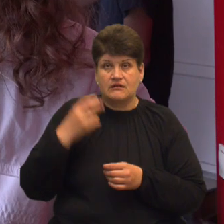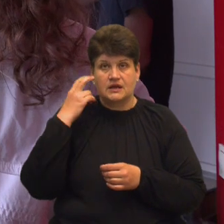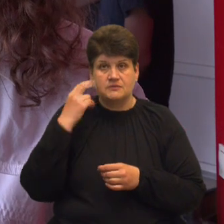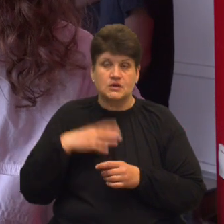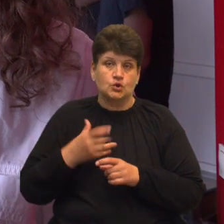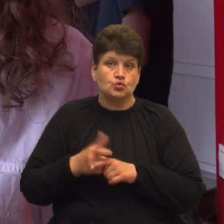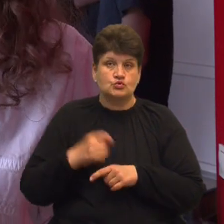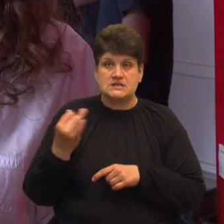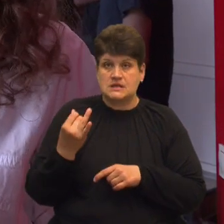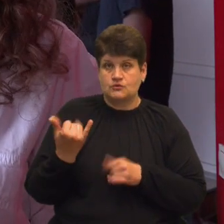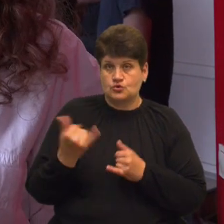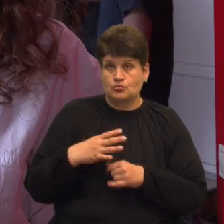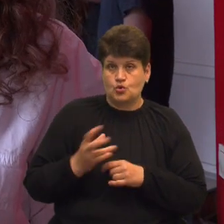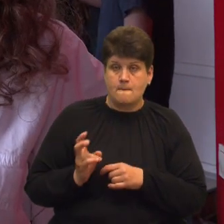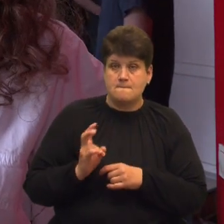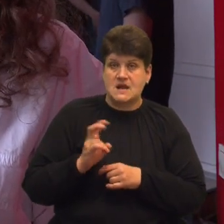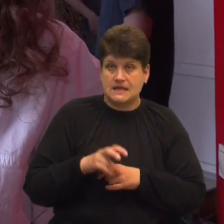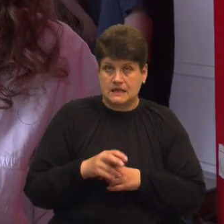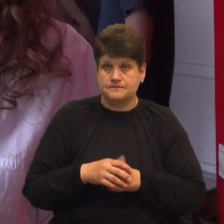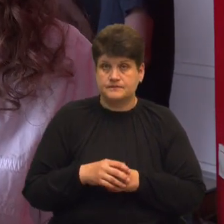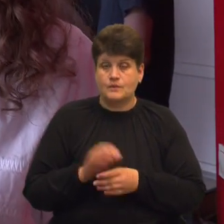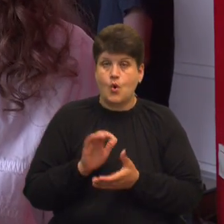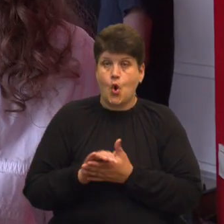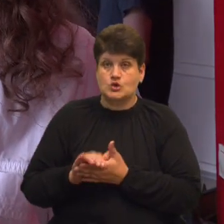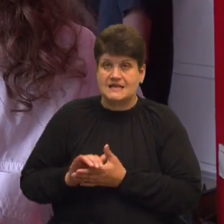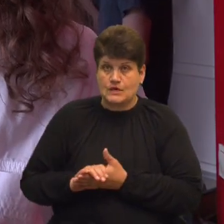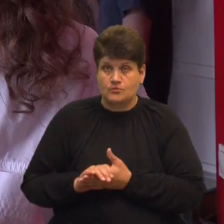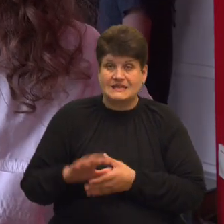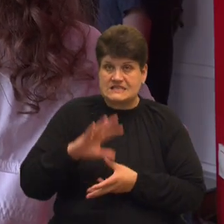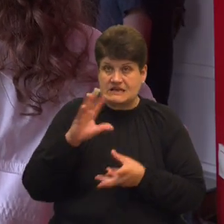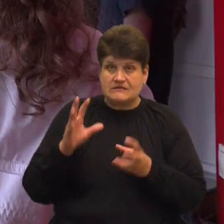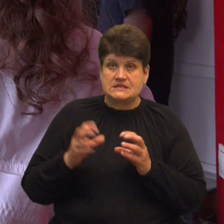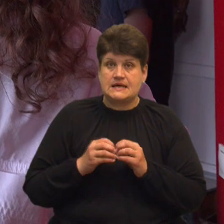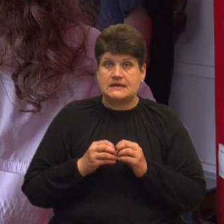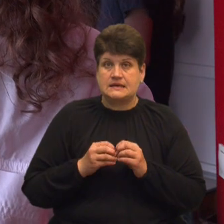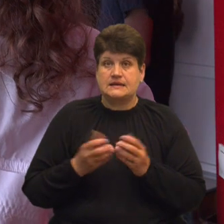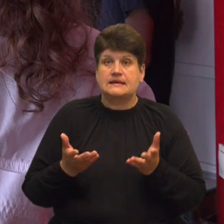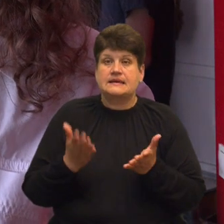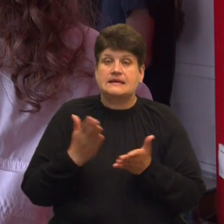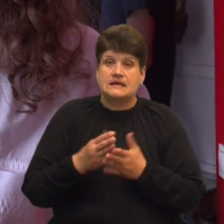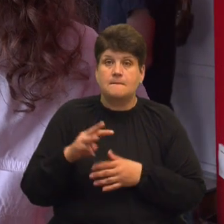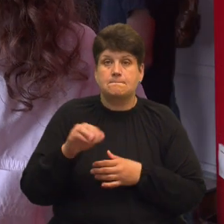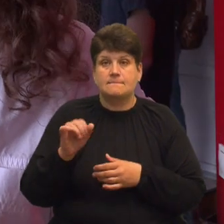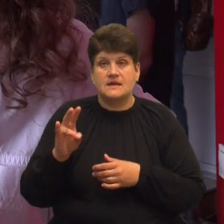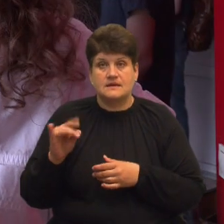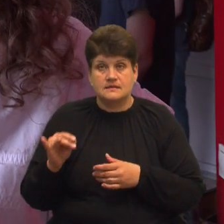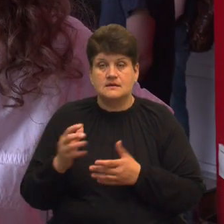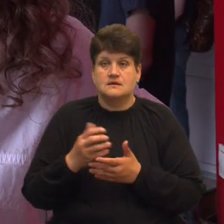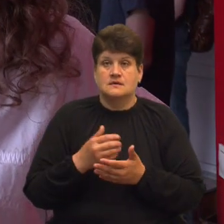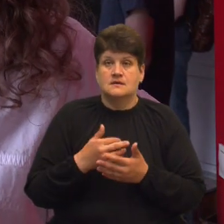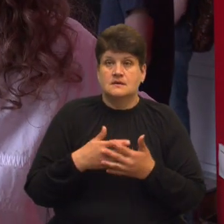цікаво було сьогодні прийти, ознайомитися взагалі, які є міни, які є боєприпаси,